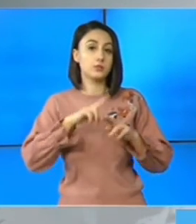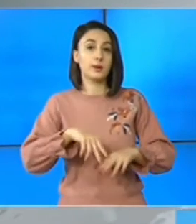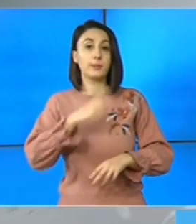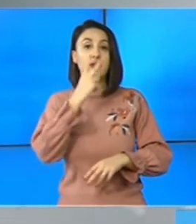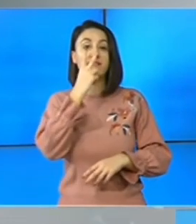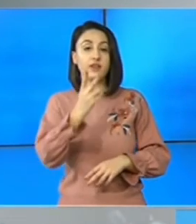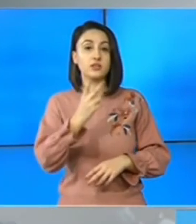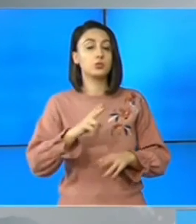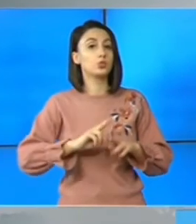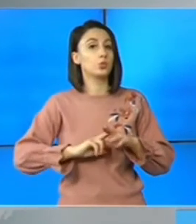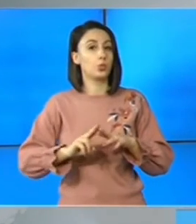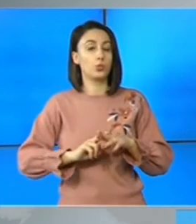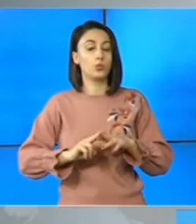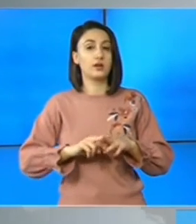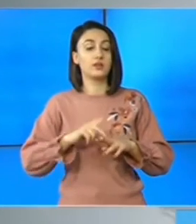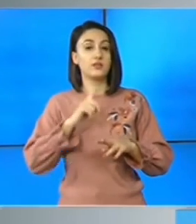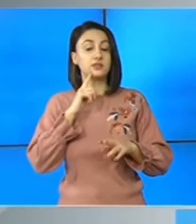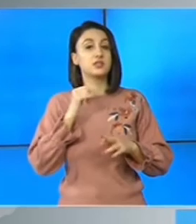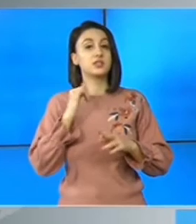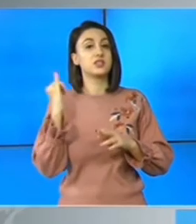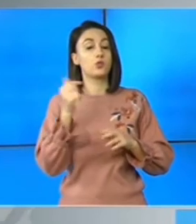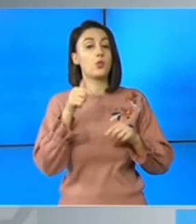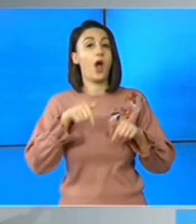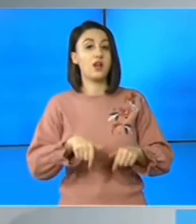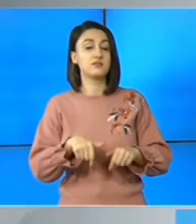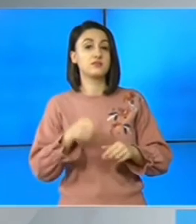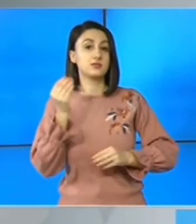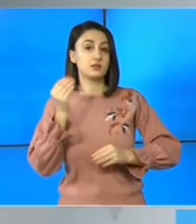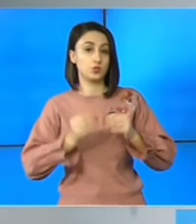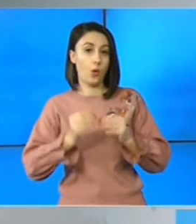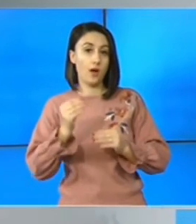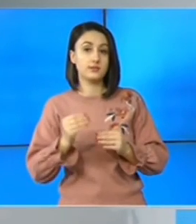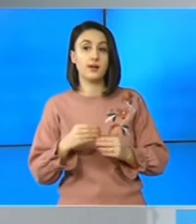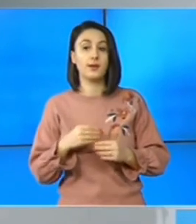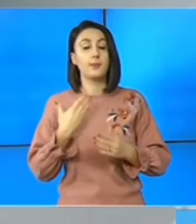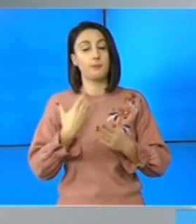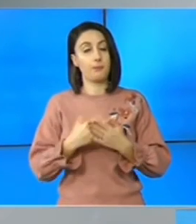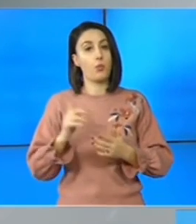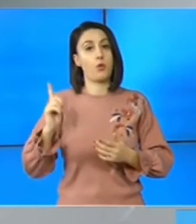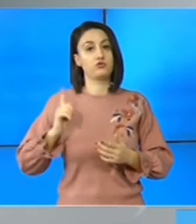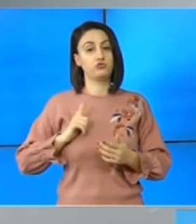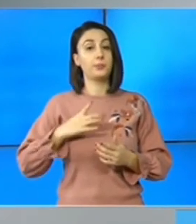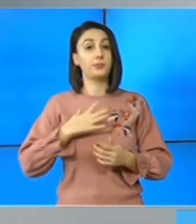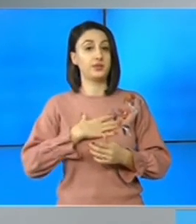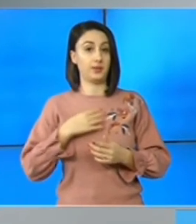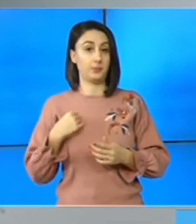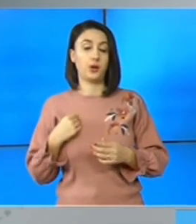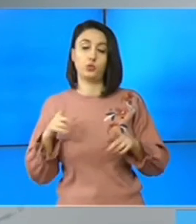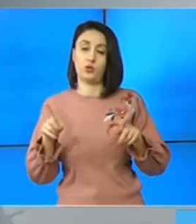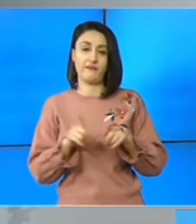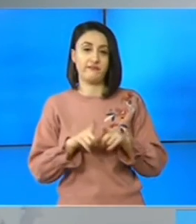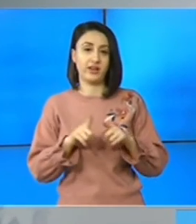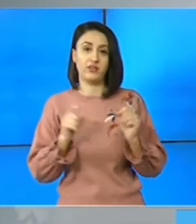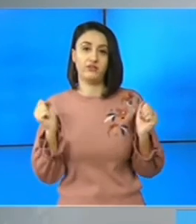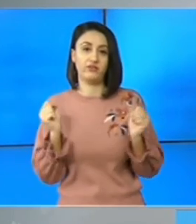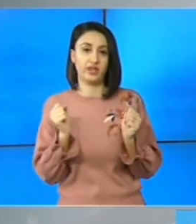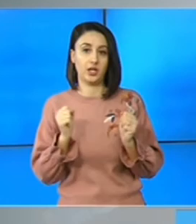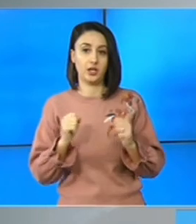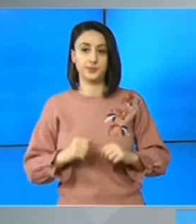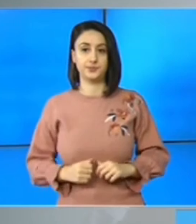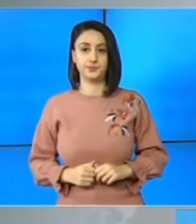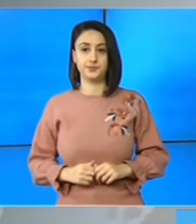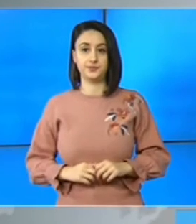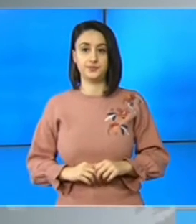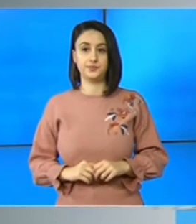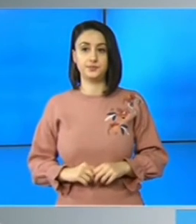văzut cum va decurge și asta situația, pentru că ne așteptăm la temperaturi extrem de scăzute,